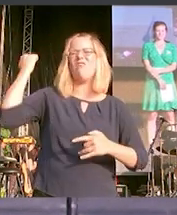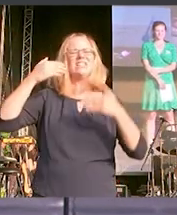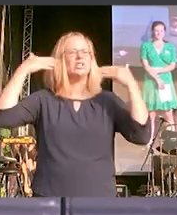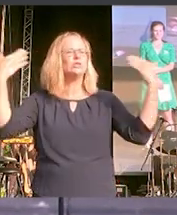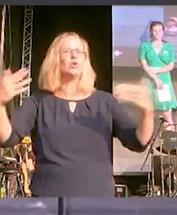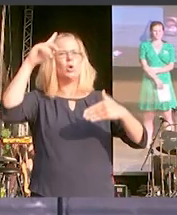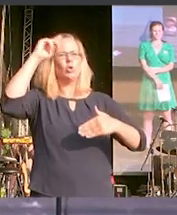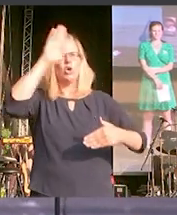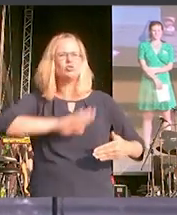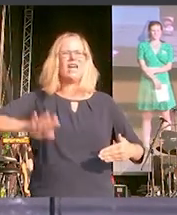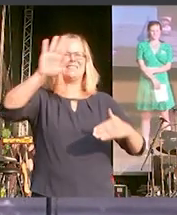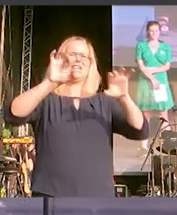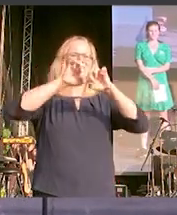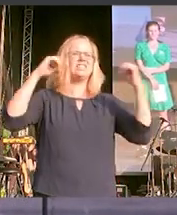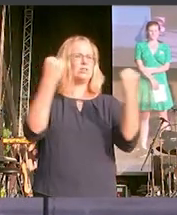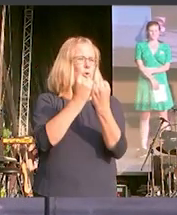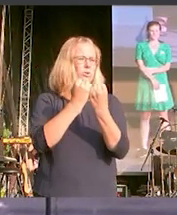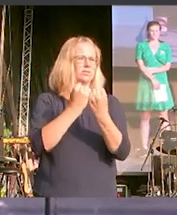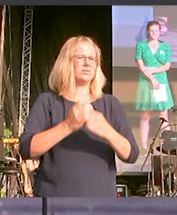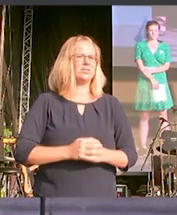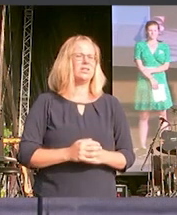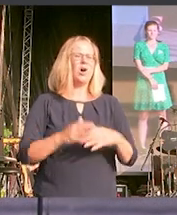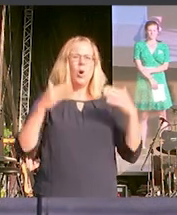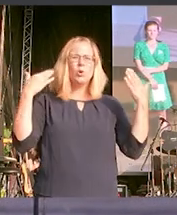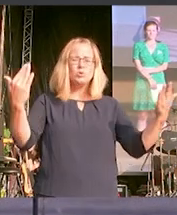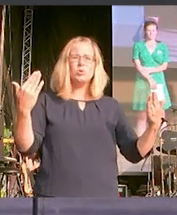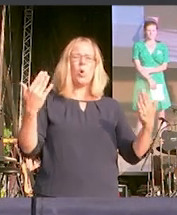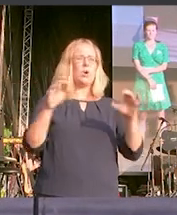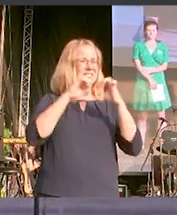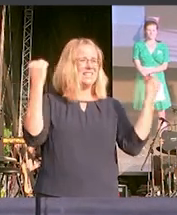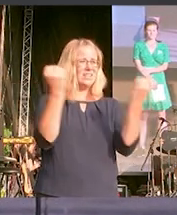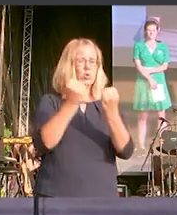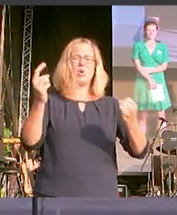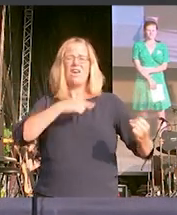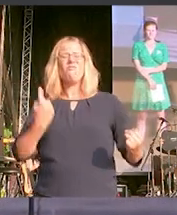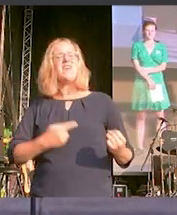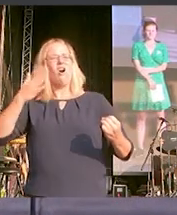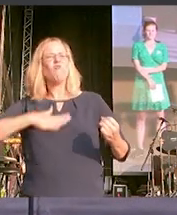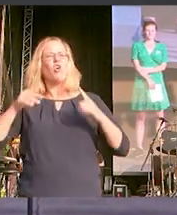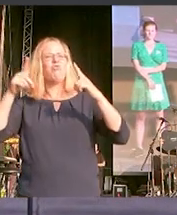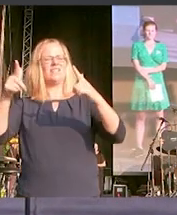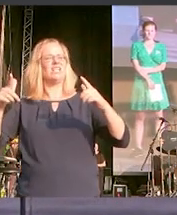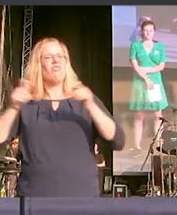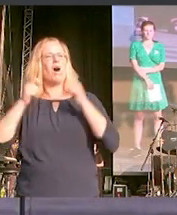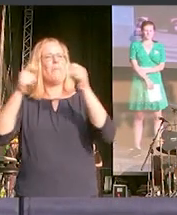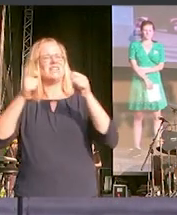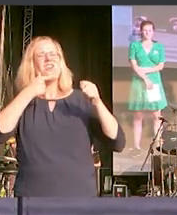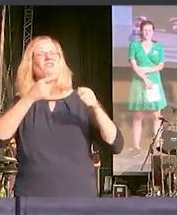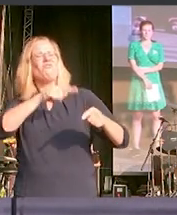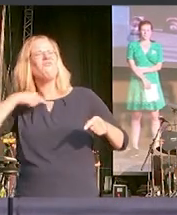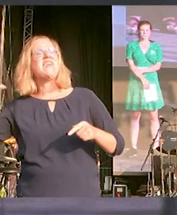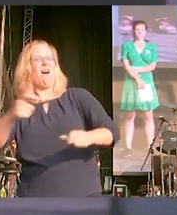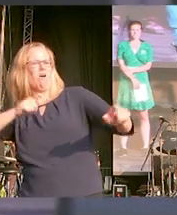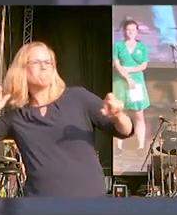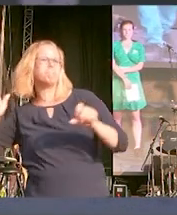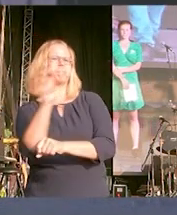Und das ist die Situation, der wir als Wohlfahrtsverbände entschieden Widerstand leisten werden. Es